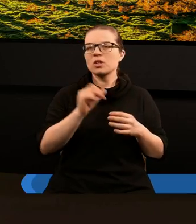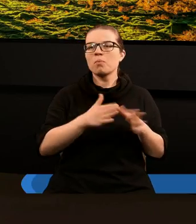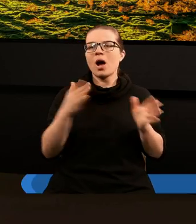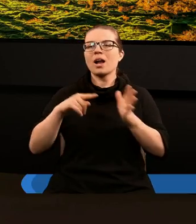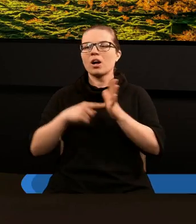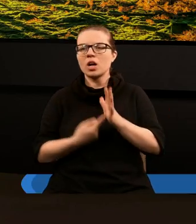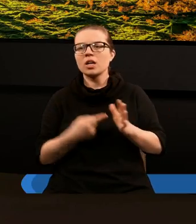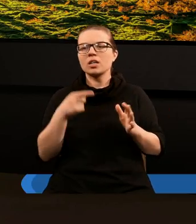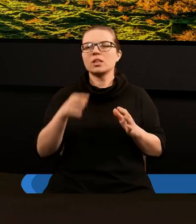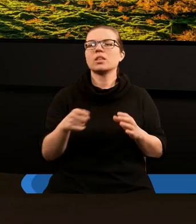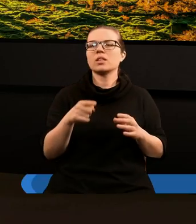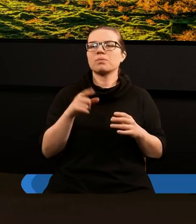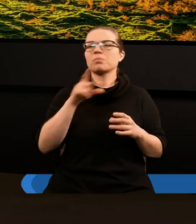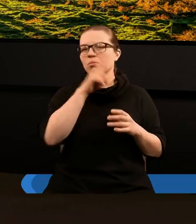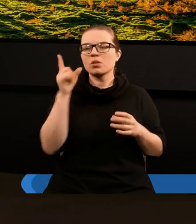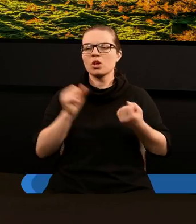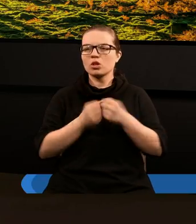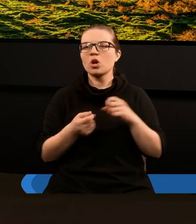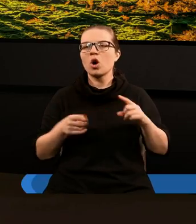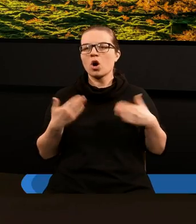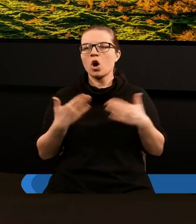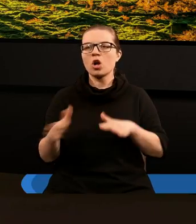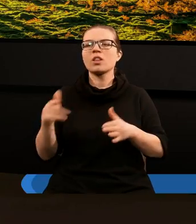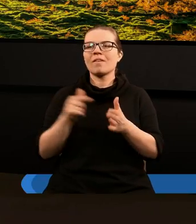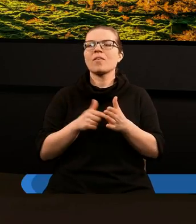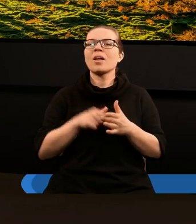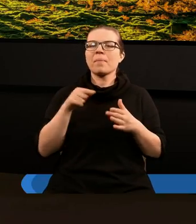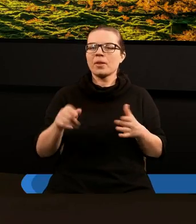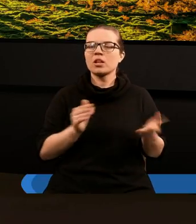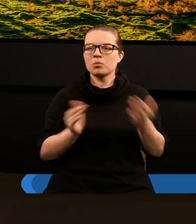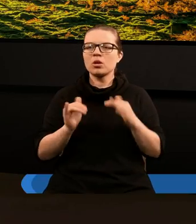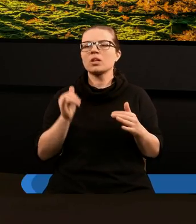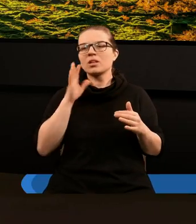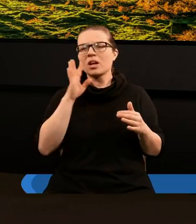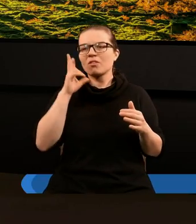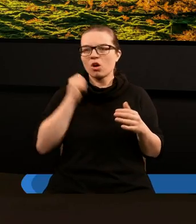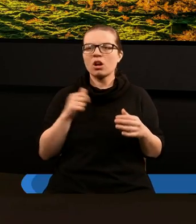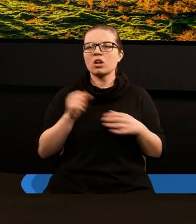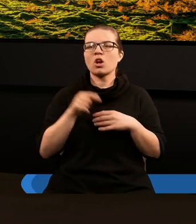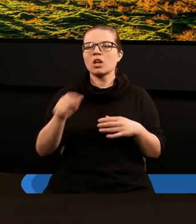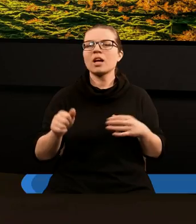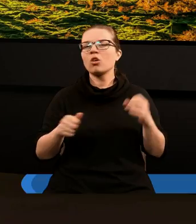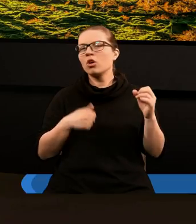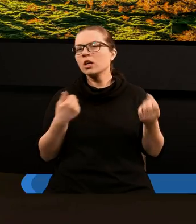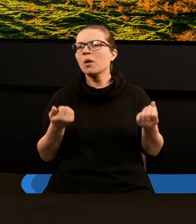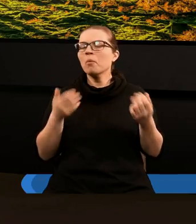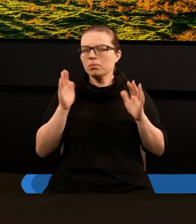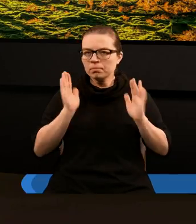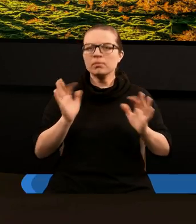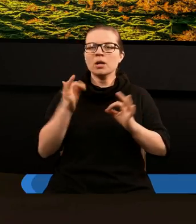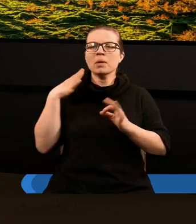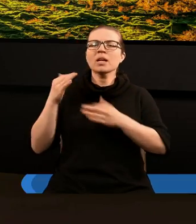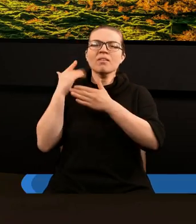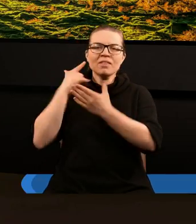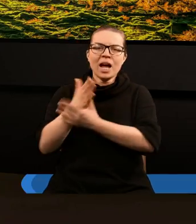że po raz kolejny, że ci ludzie są gotowi właśnie w ten sposób taki wojskowy do tego, żeby pozostać wiernym Panu